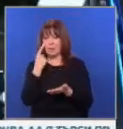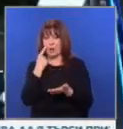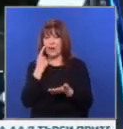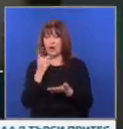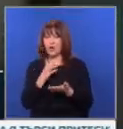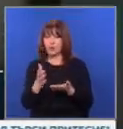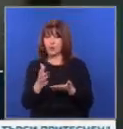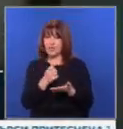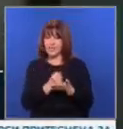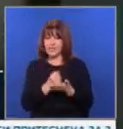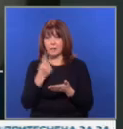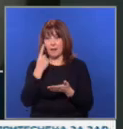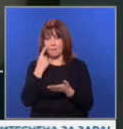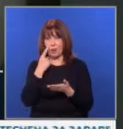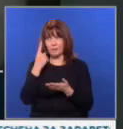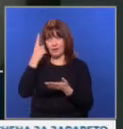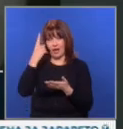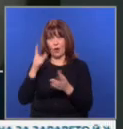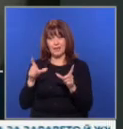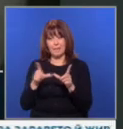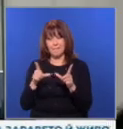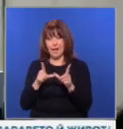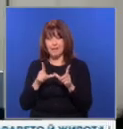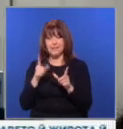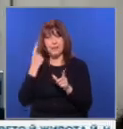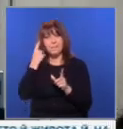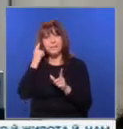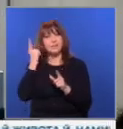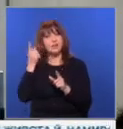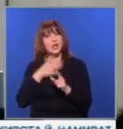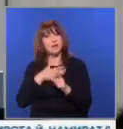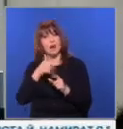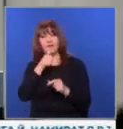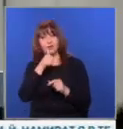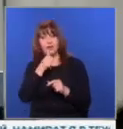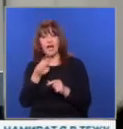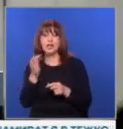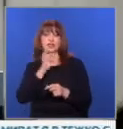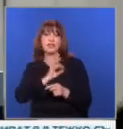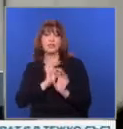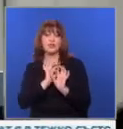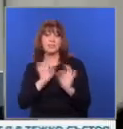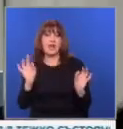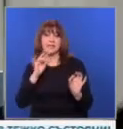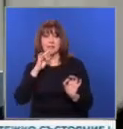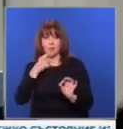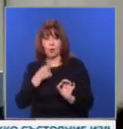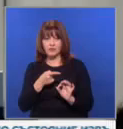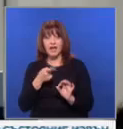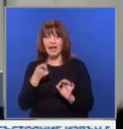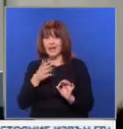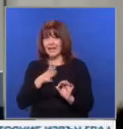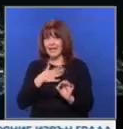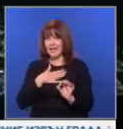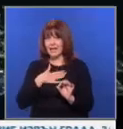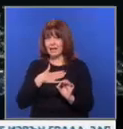32 контейнера с проби от там, където предполагаме, че е имало вода, ще получим ясен отговор. Дали е имало следи от живот